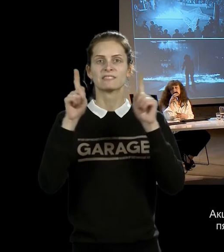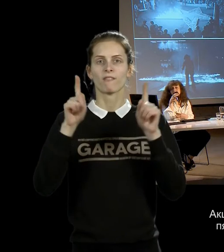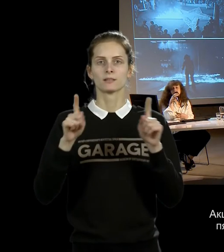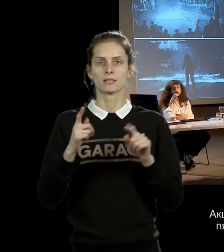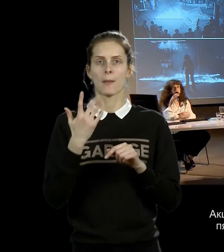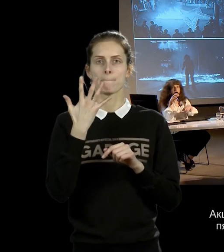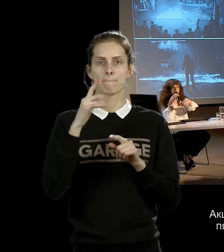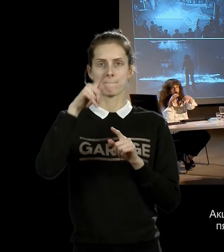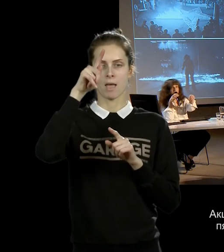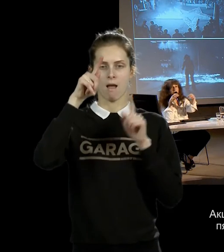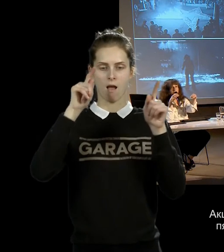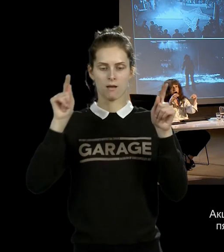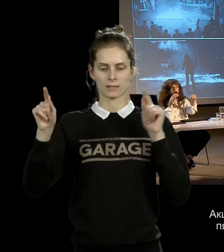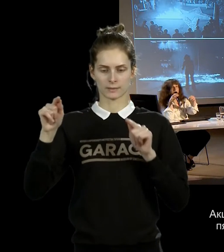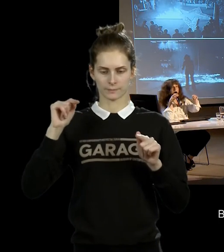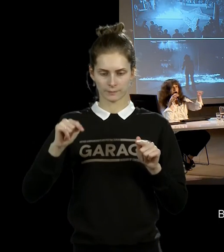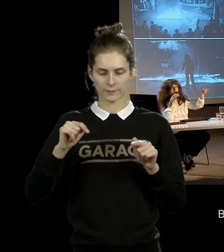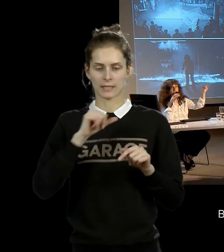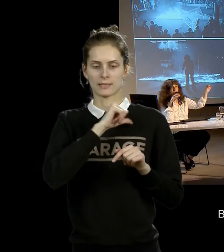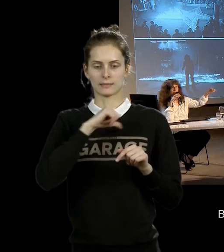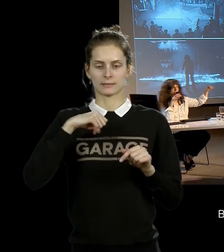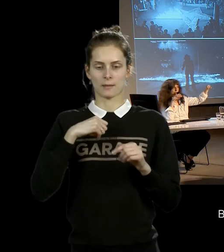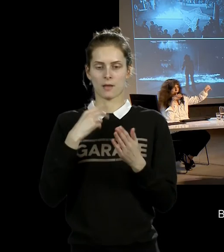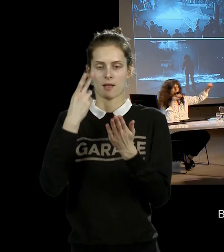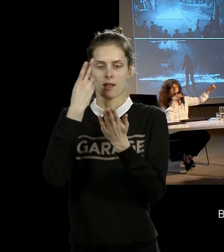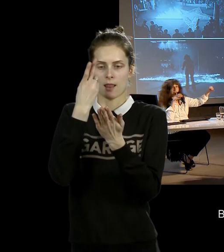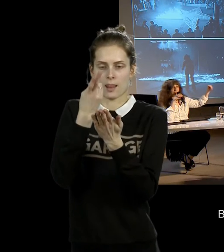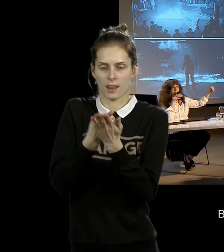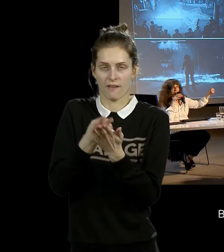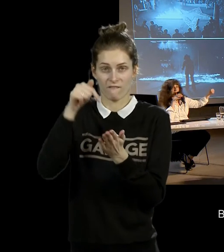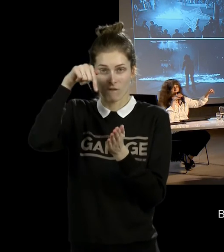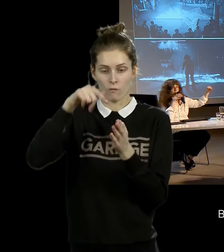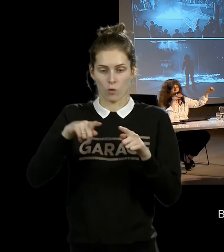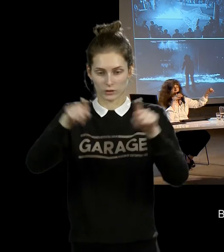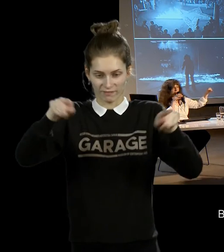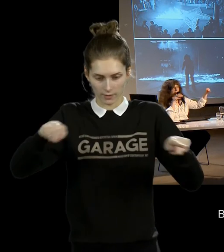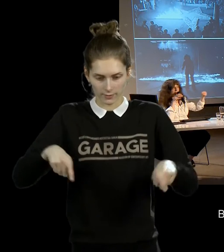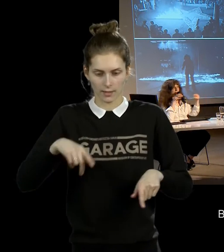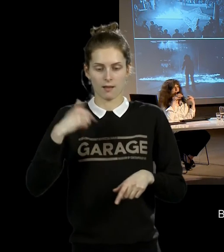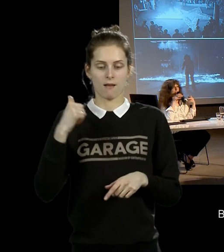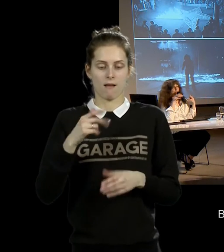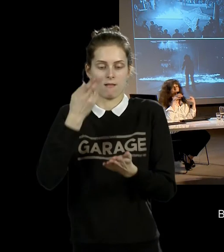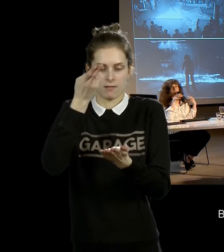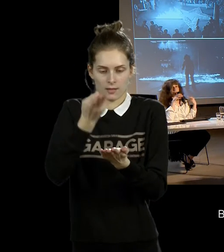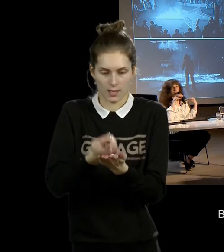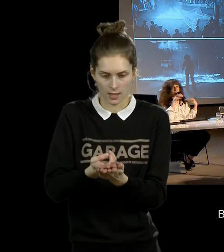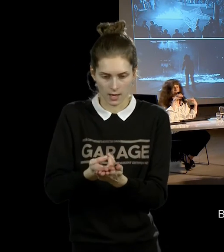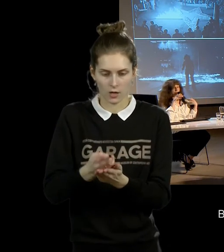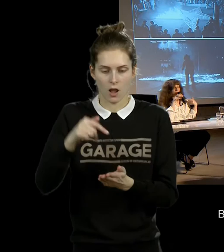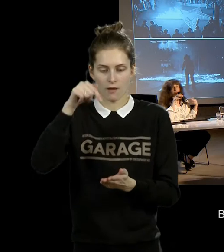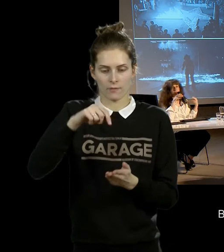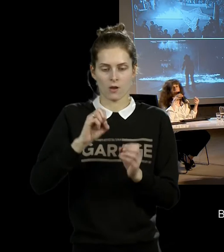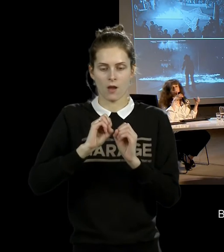легла внутрь этого периметра, в каждый из лучей этой звезды бросила кусочки